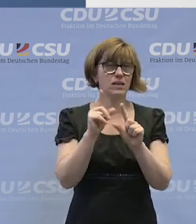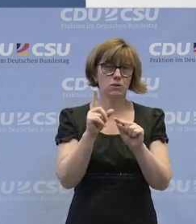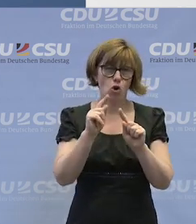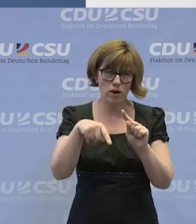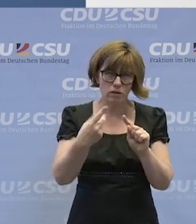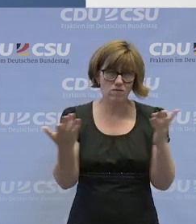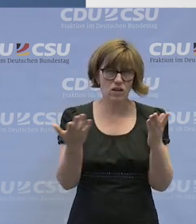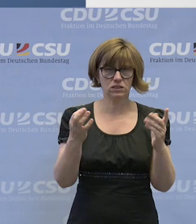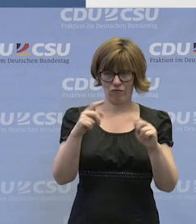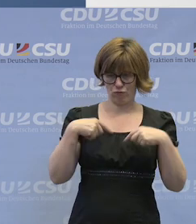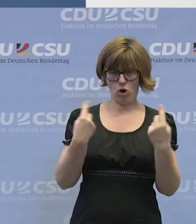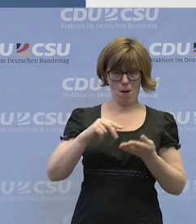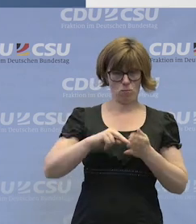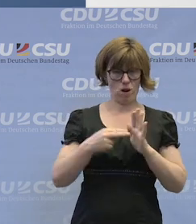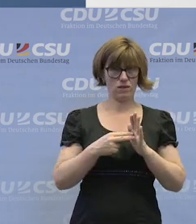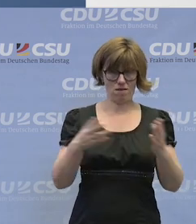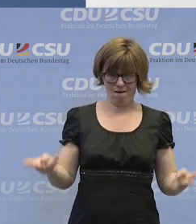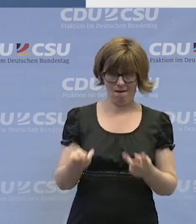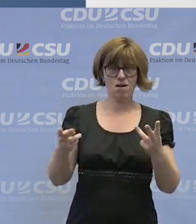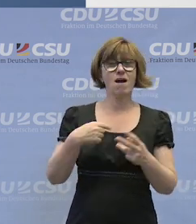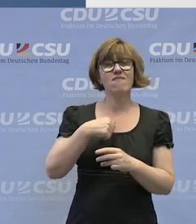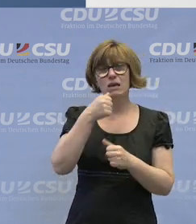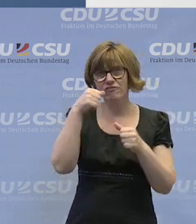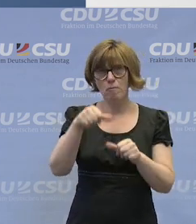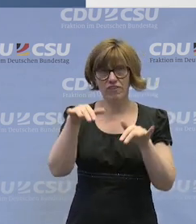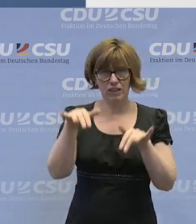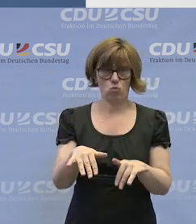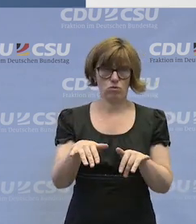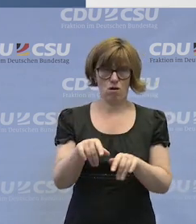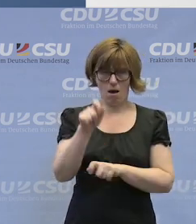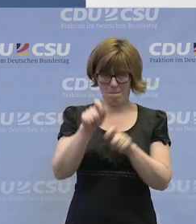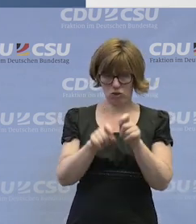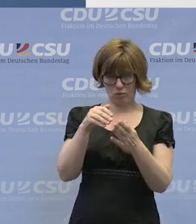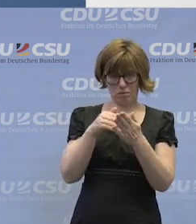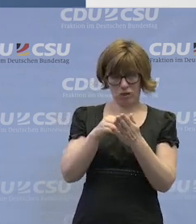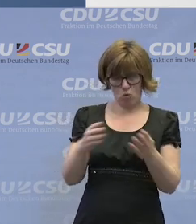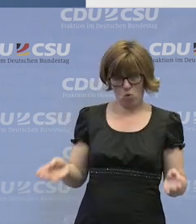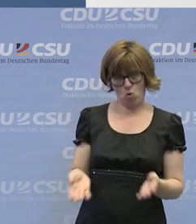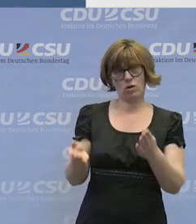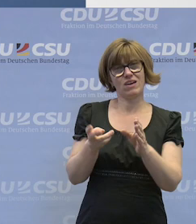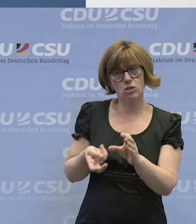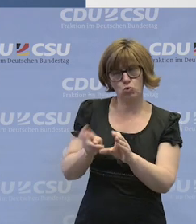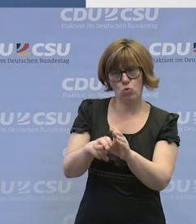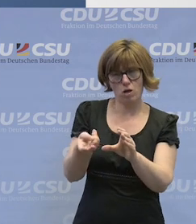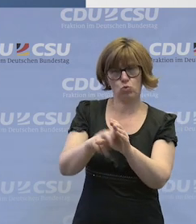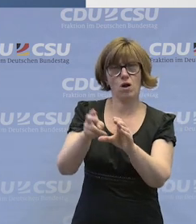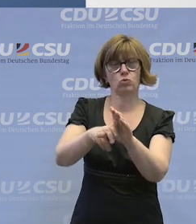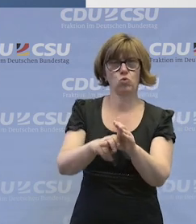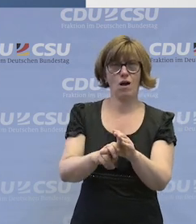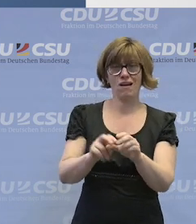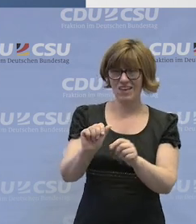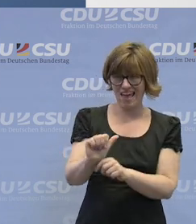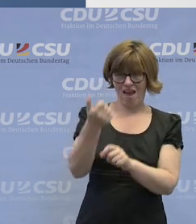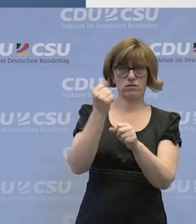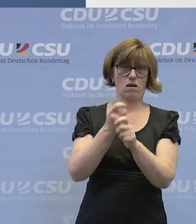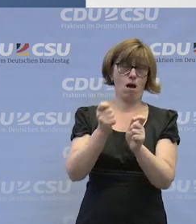dann auch für uns Politiker die Verpflichtung, den Menschen mit Behinderung den Zugang zum ersten